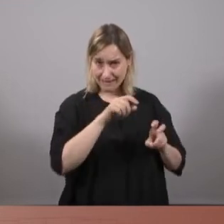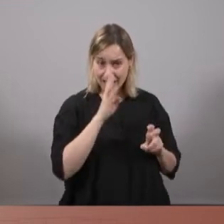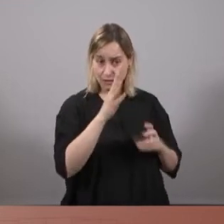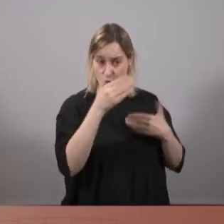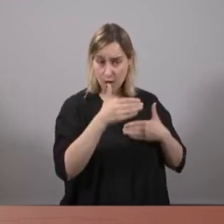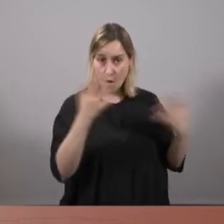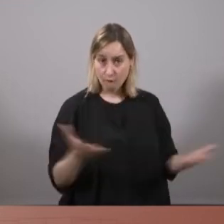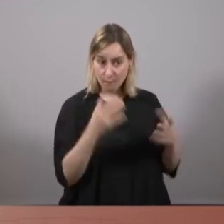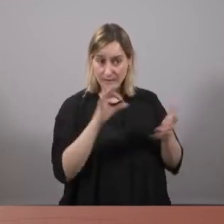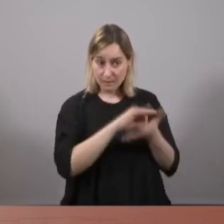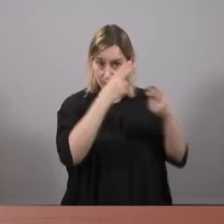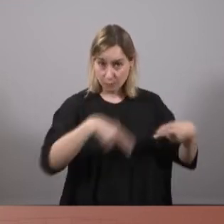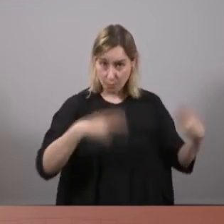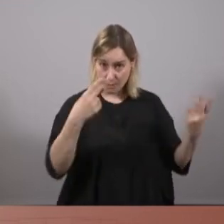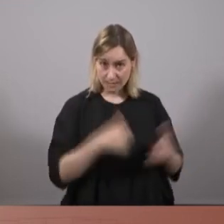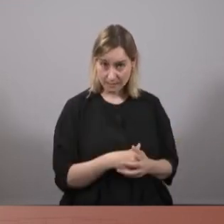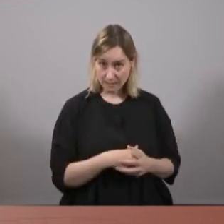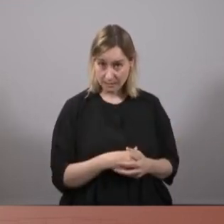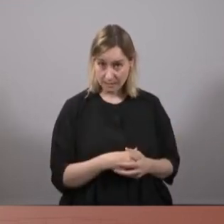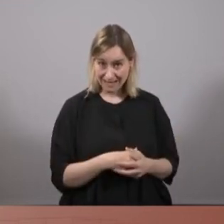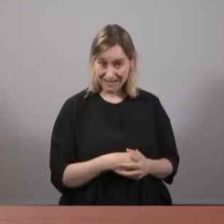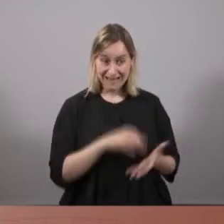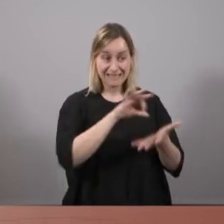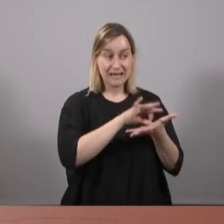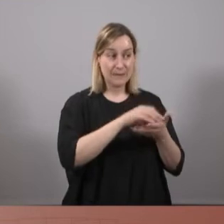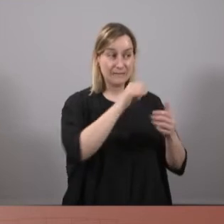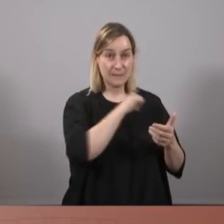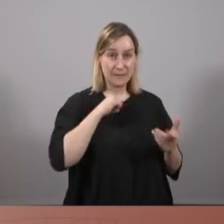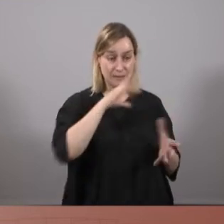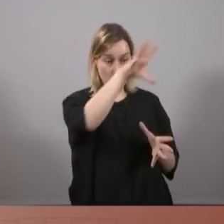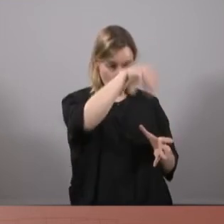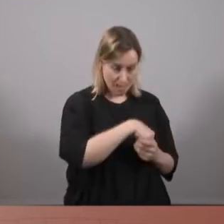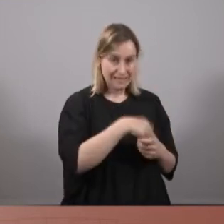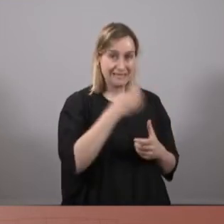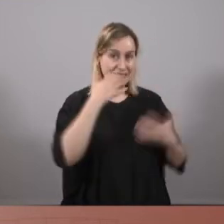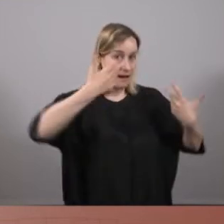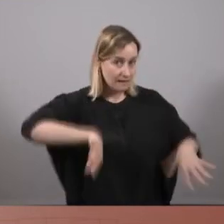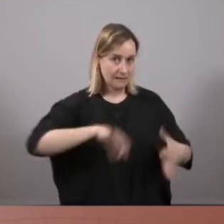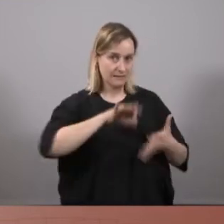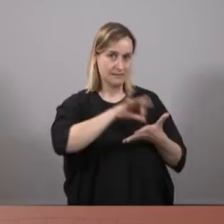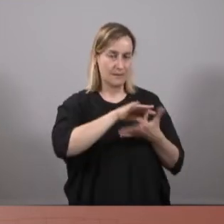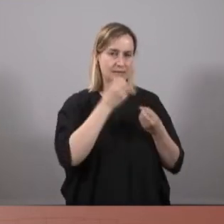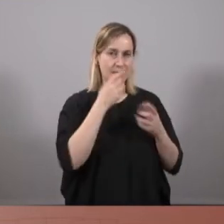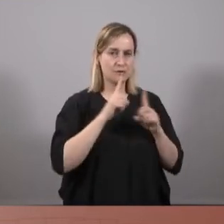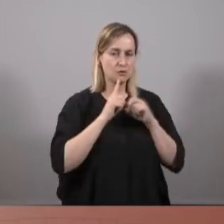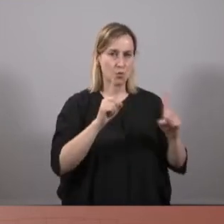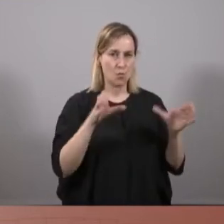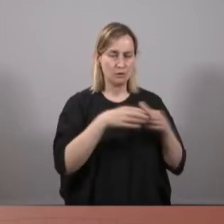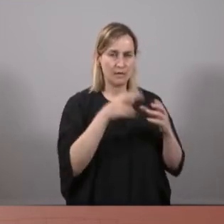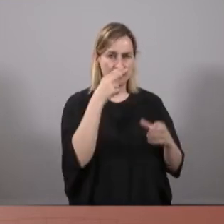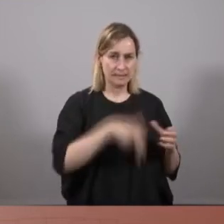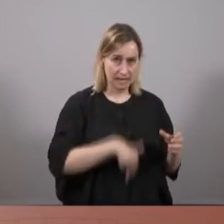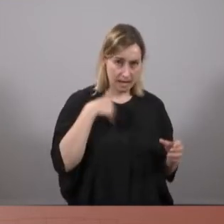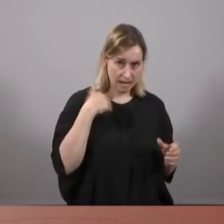foment dels serveis públics, d'internalització de serveis privats o concertats quan es tracta de serveis de béns comuns i d'interès general,